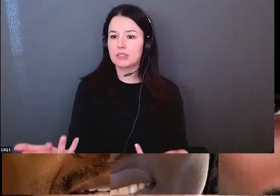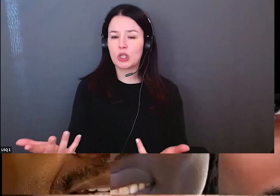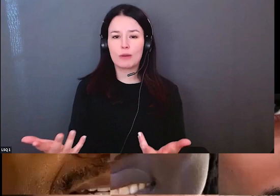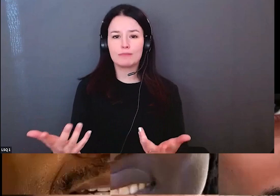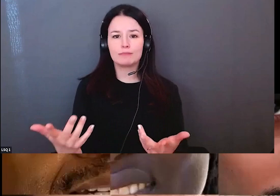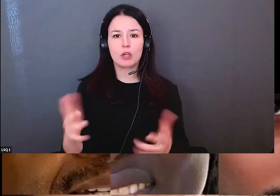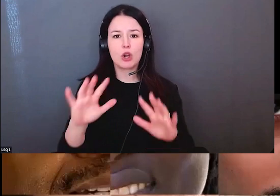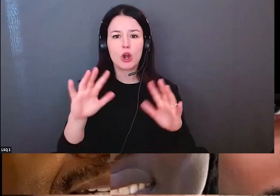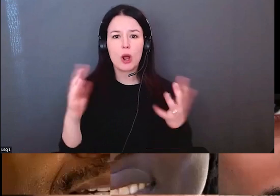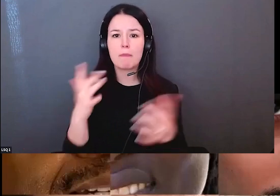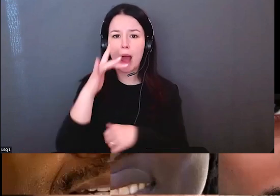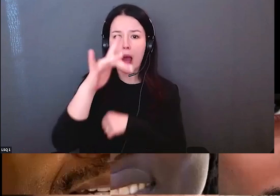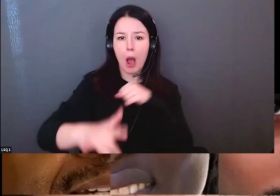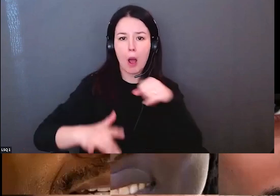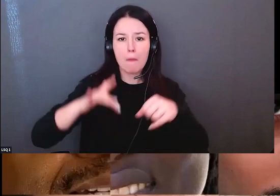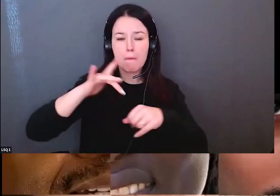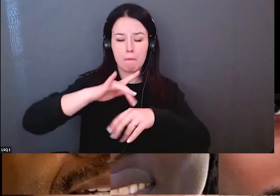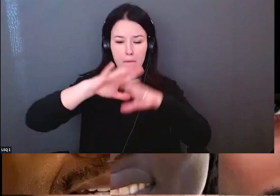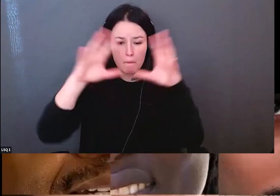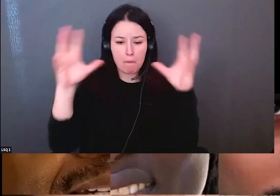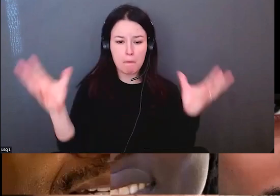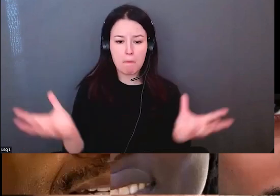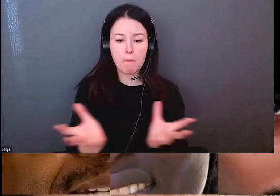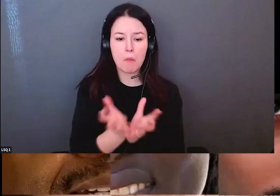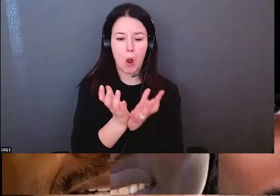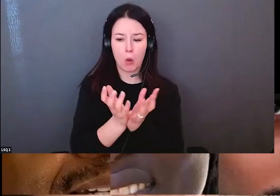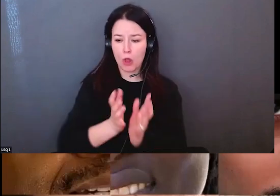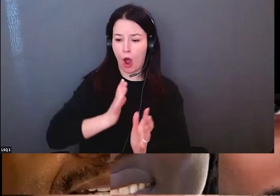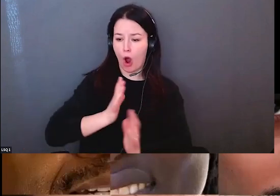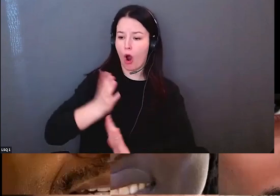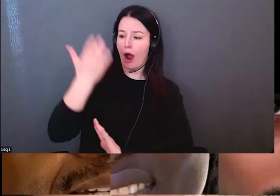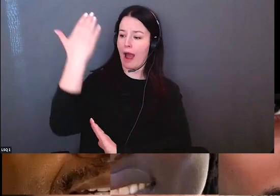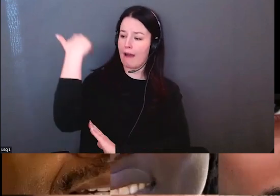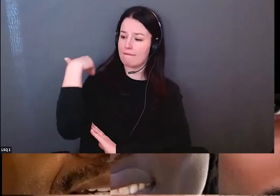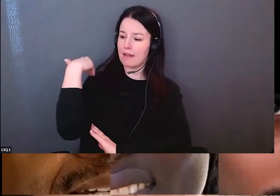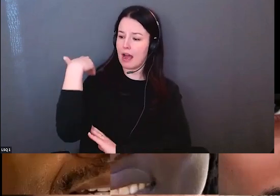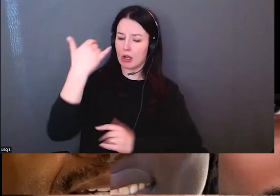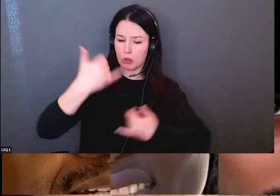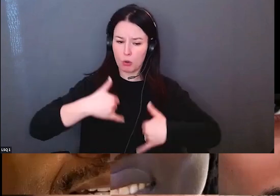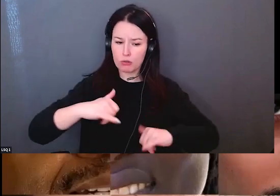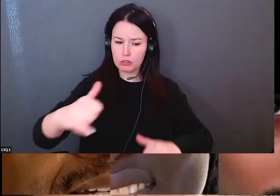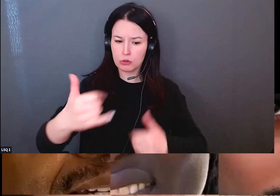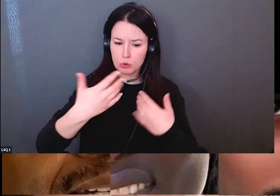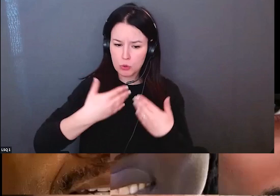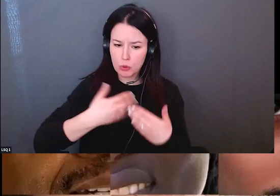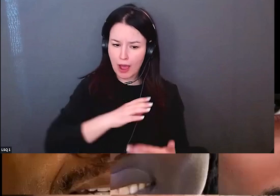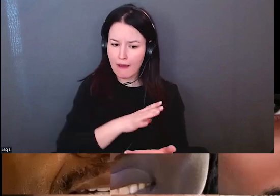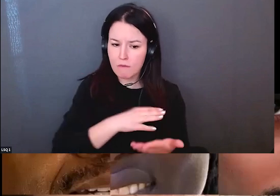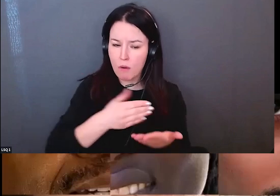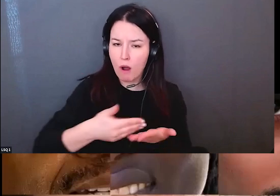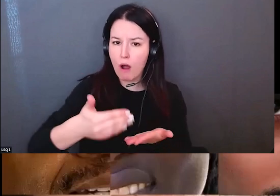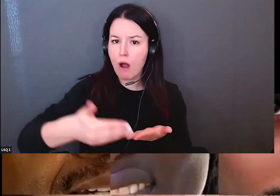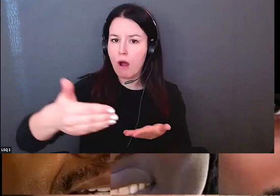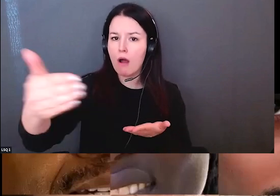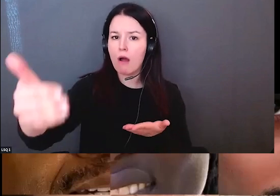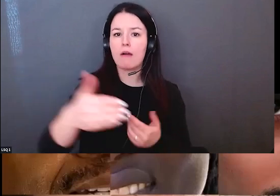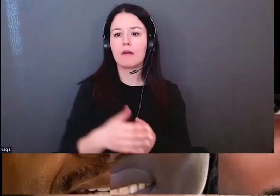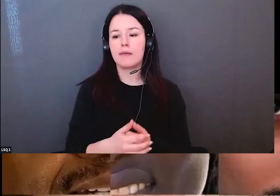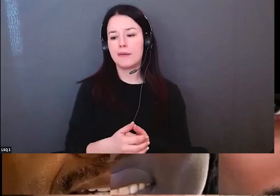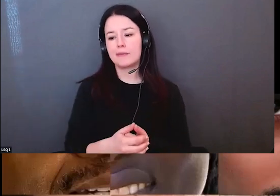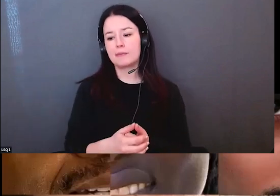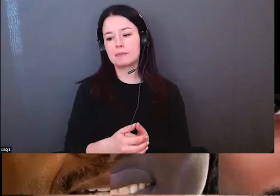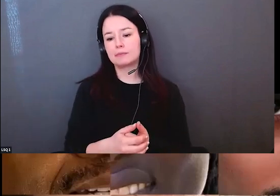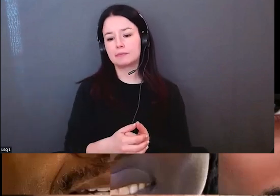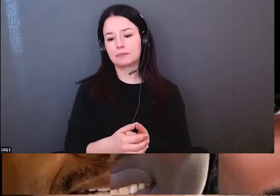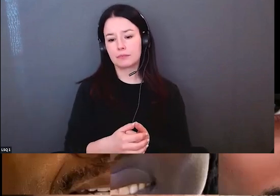ce qu'on appelle donc le discours de remerciement.'est un discours avec lequel je commence tous mes jours, donc je commence mes